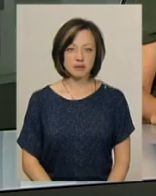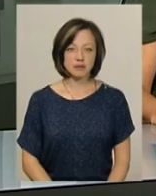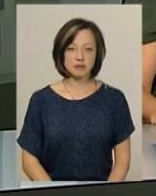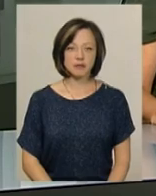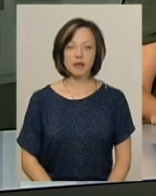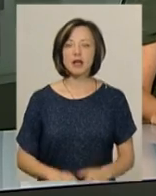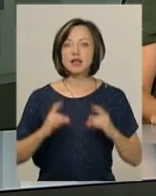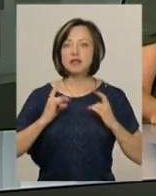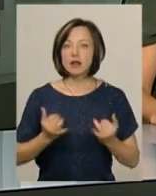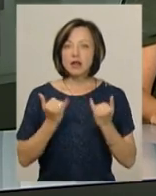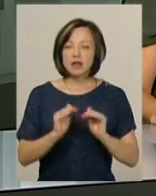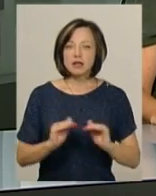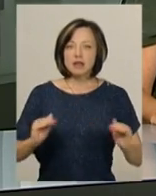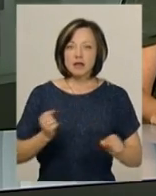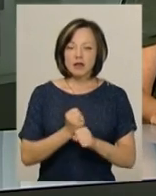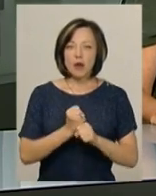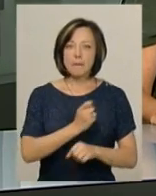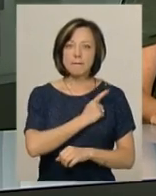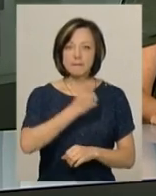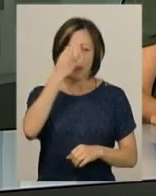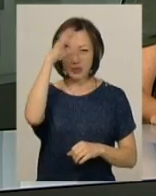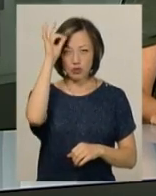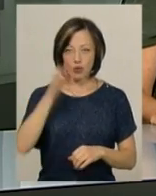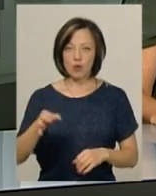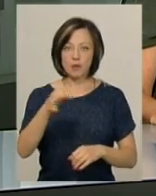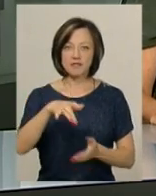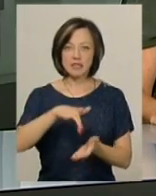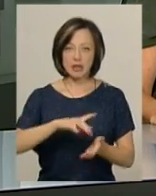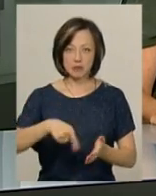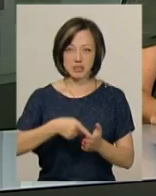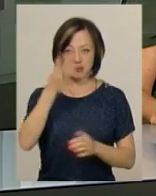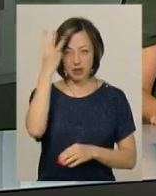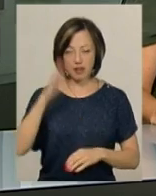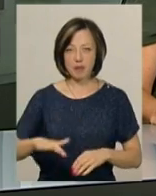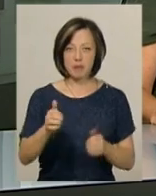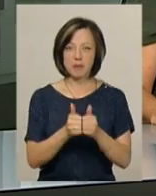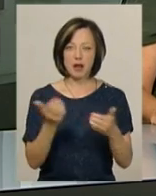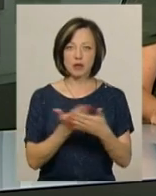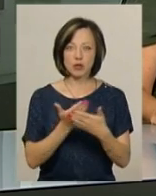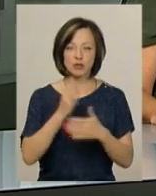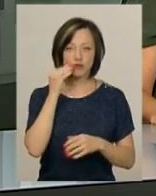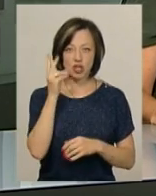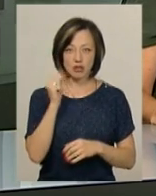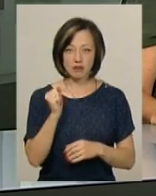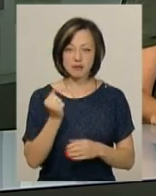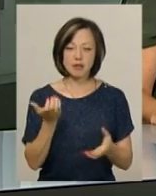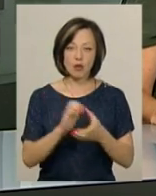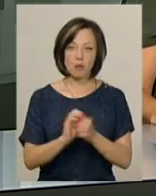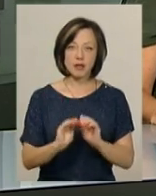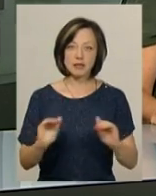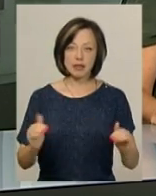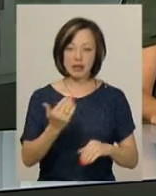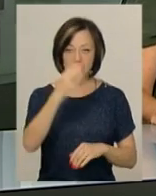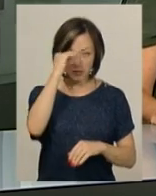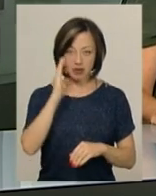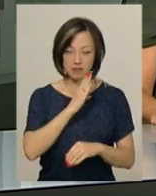Свято для дітей влаштували патрульні області у середмісті Хмельницького. На майданчику біля кінотеатру Шевченка знайомили малечу та